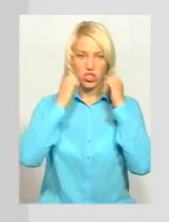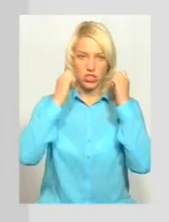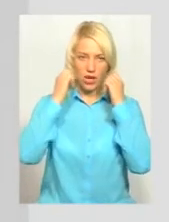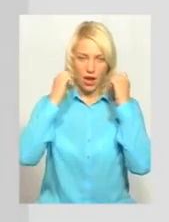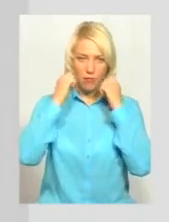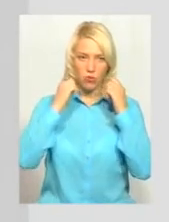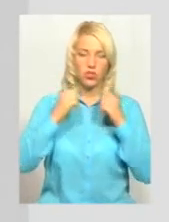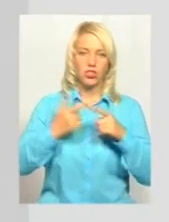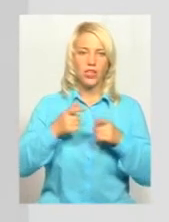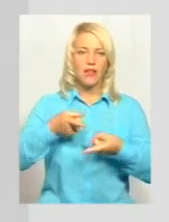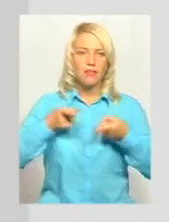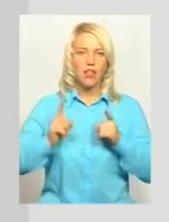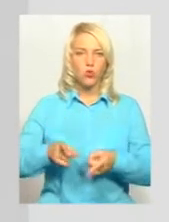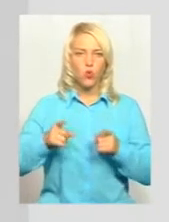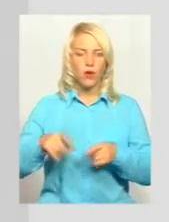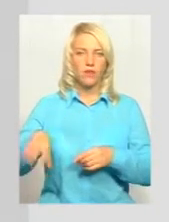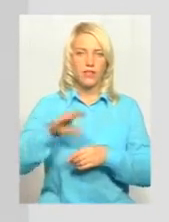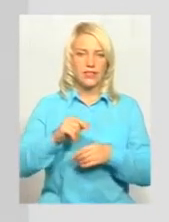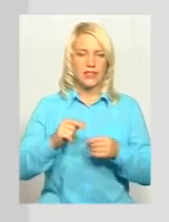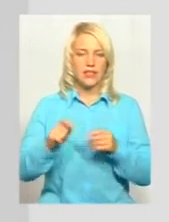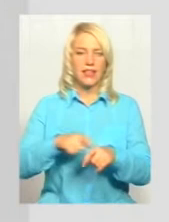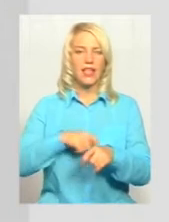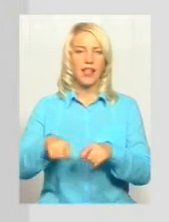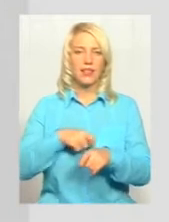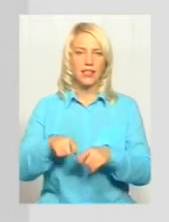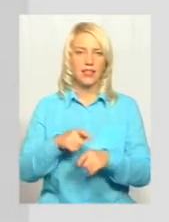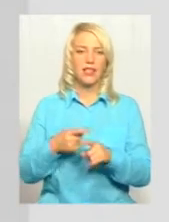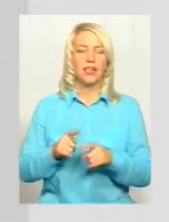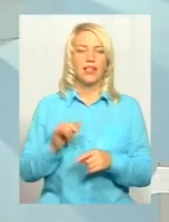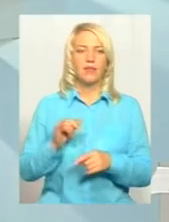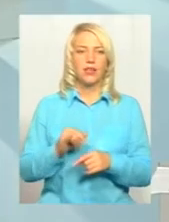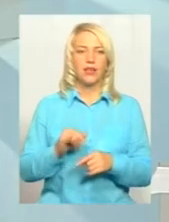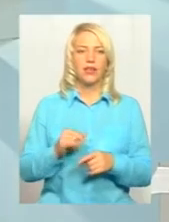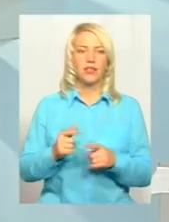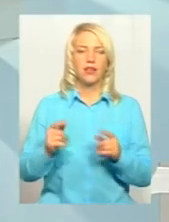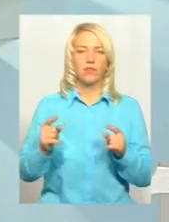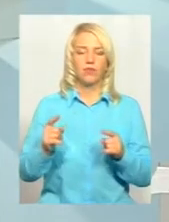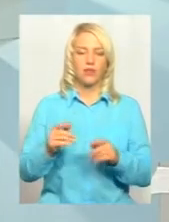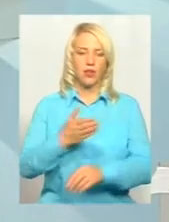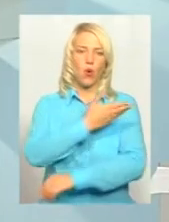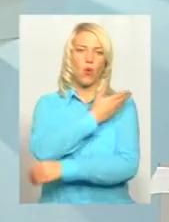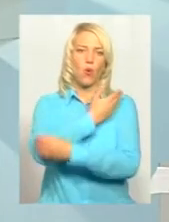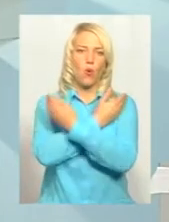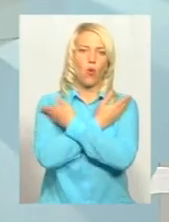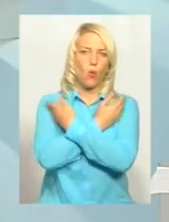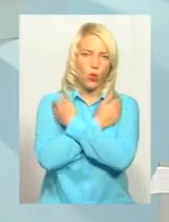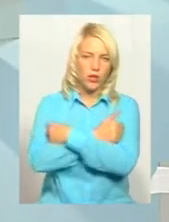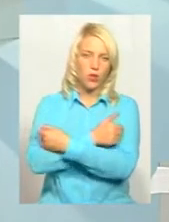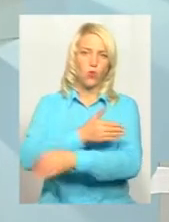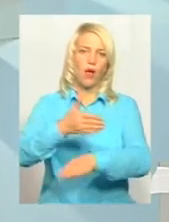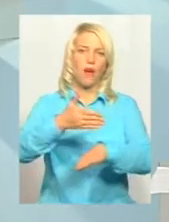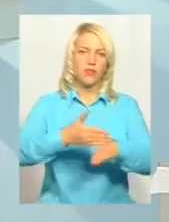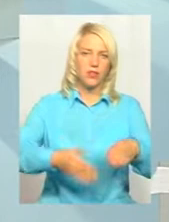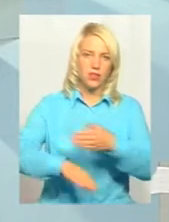беречі, тут з натуральних тканин, шапочки бавовніні з коротким рукавом, боді з довгим рукавом,